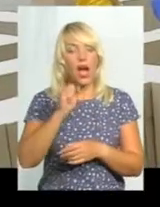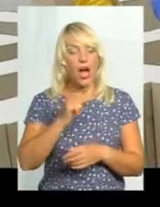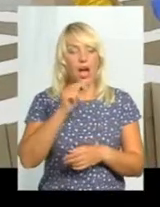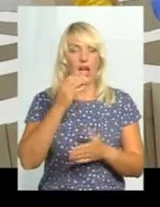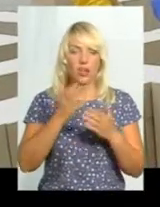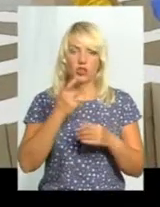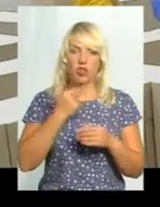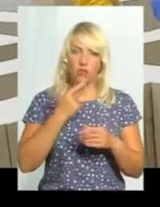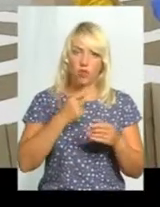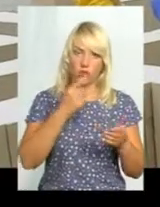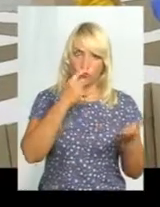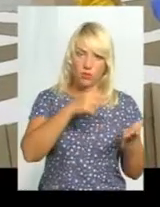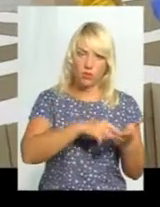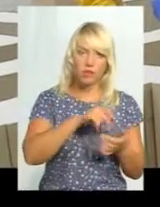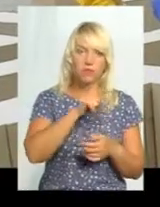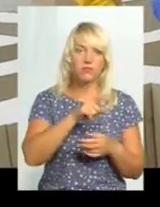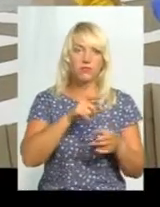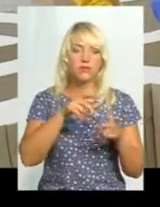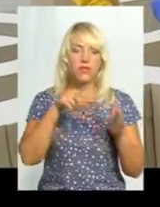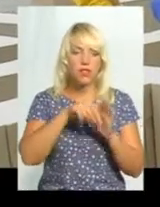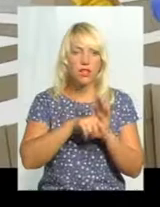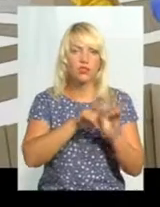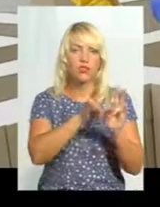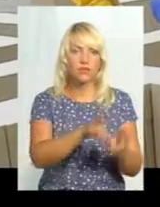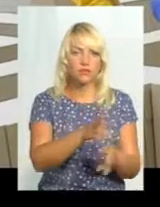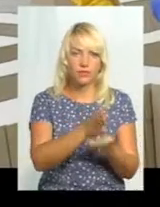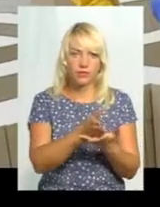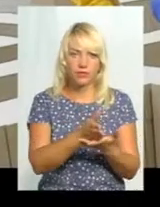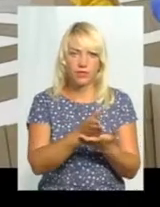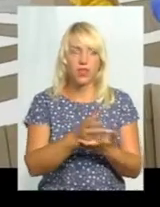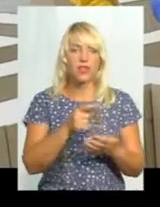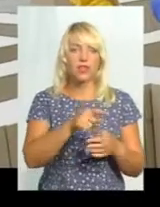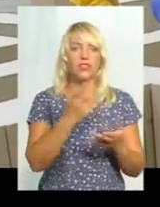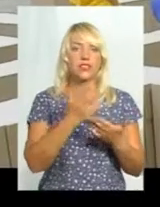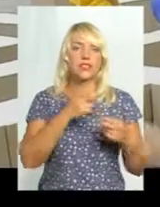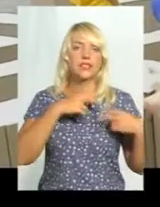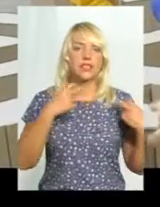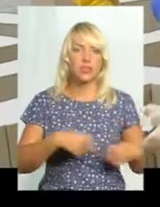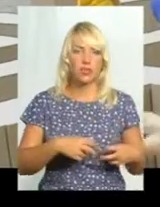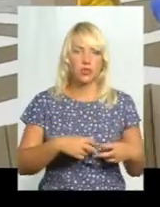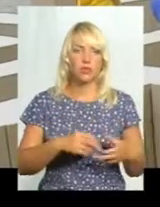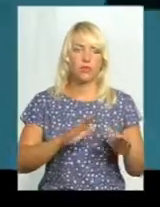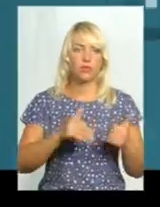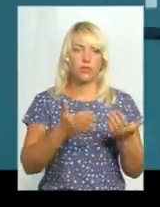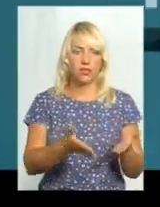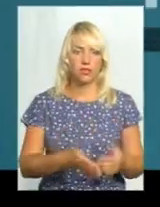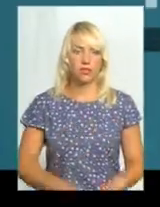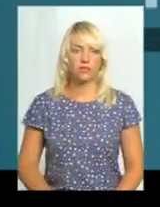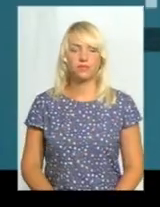потрапила в ситуацію торгівлі людьми, тобто погодилась на ризиковану пропозицію.